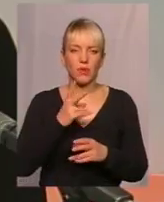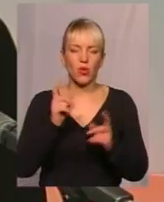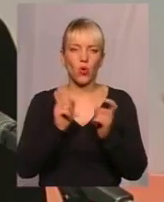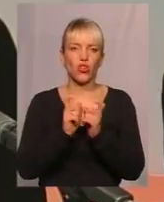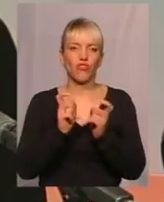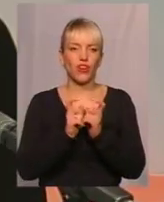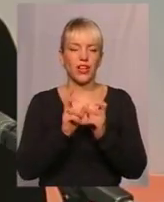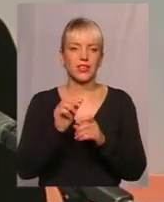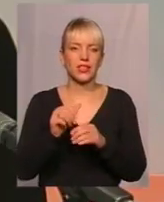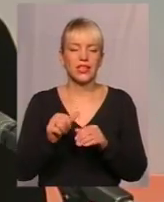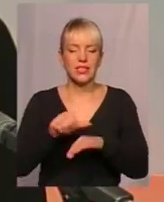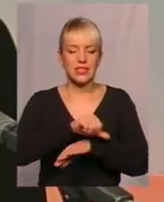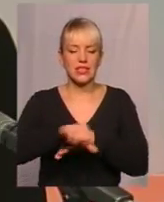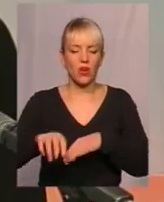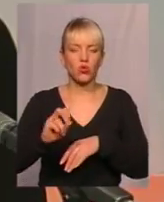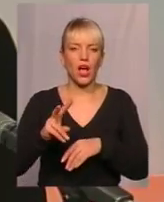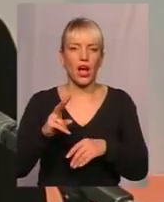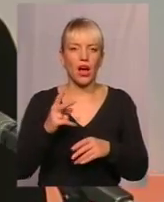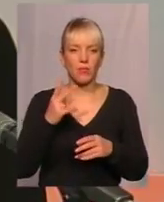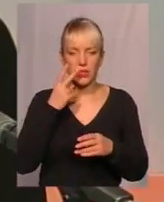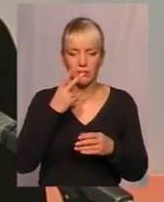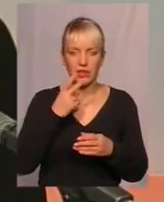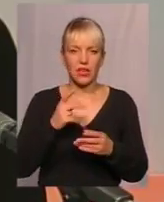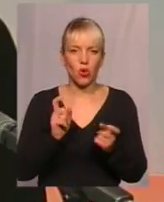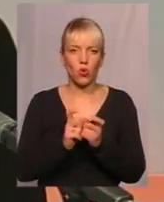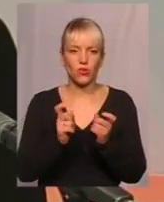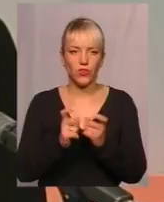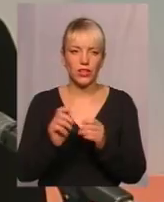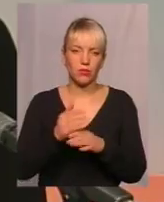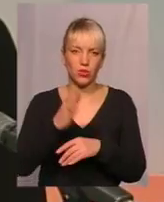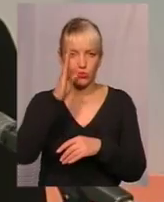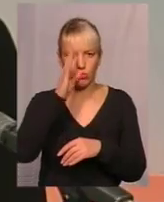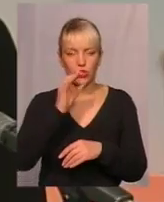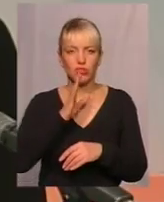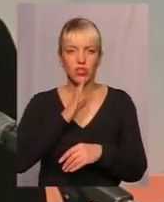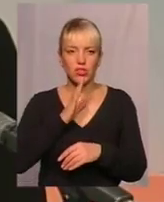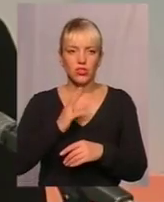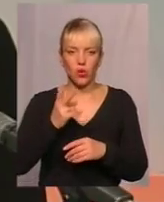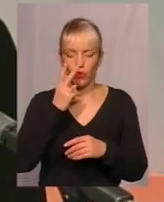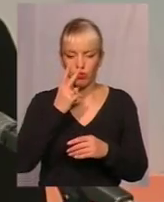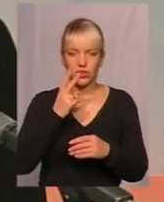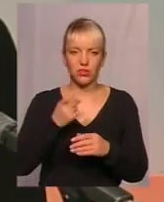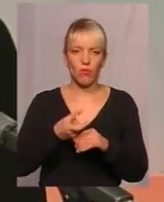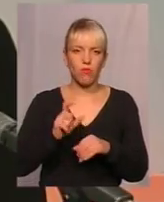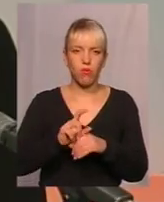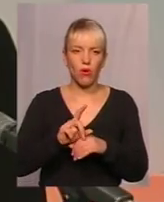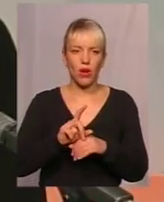снаружи, а попытати этот конфлікт между супругами чи между мужчинами і жінчинами. Увидеть більше